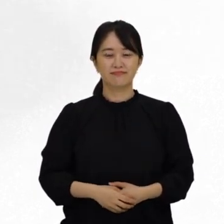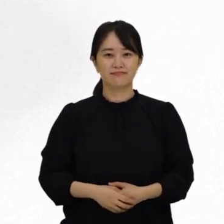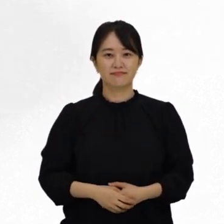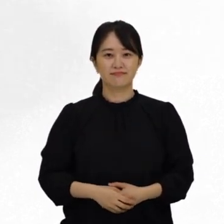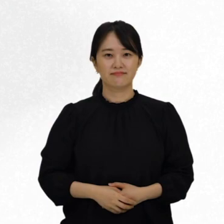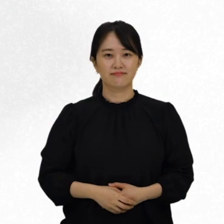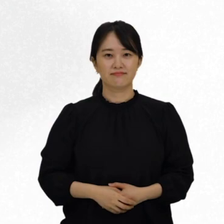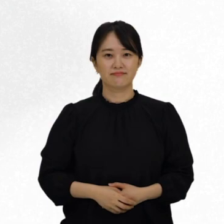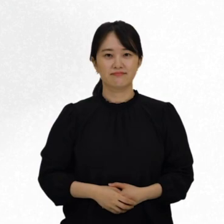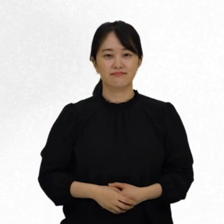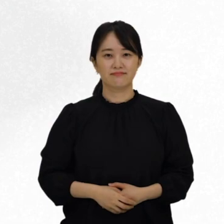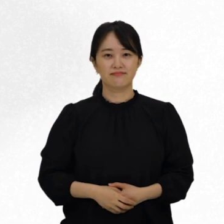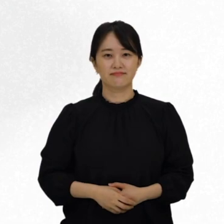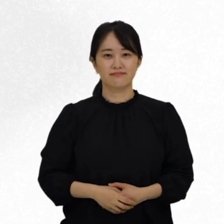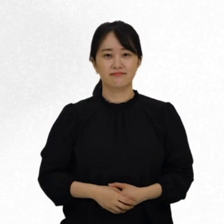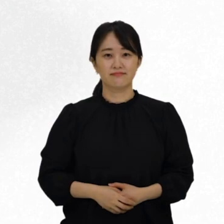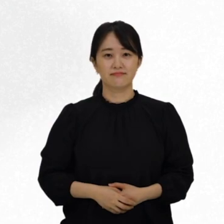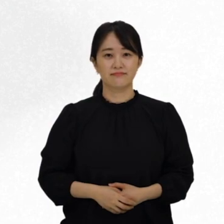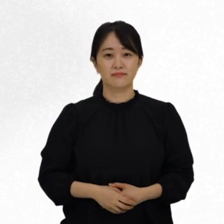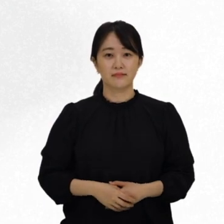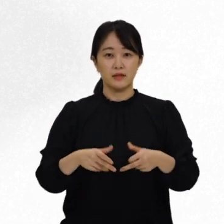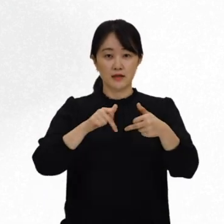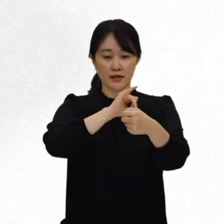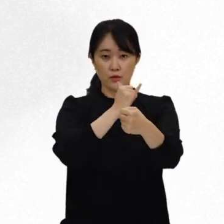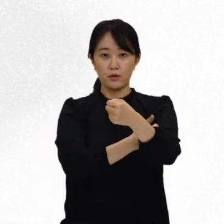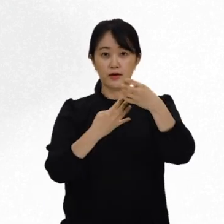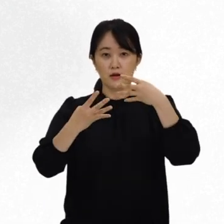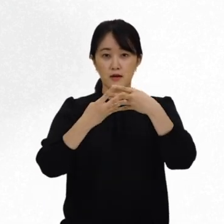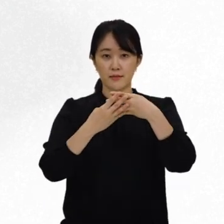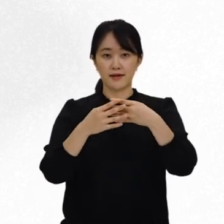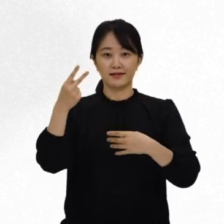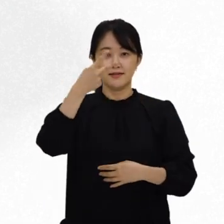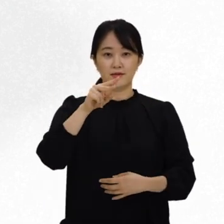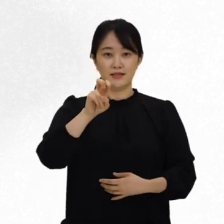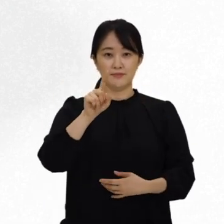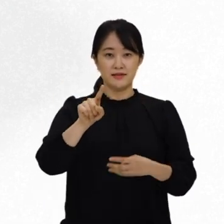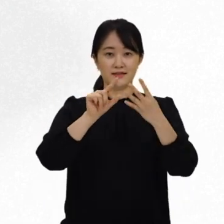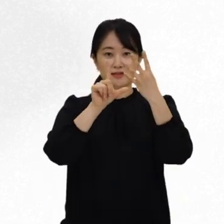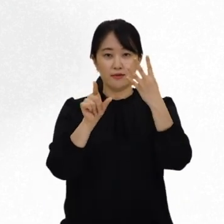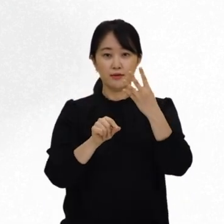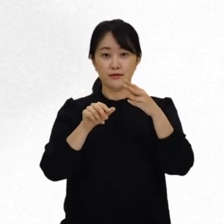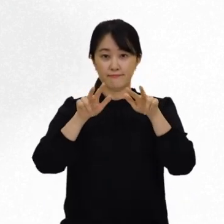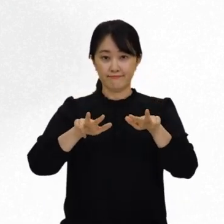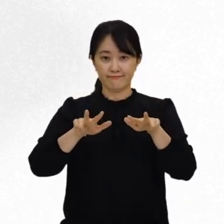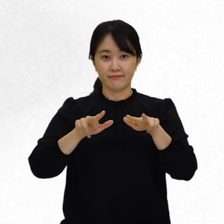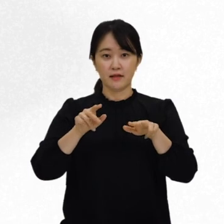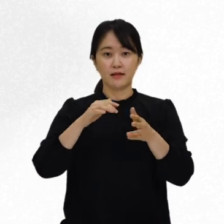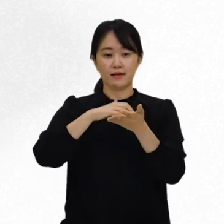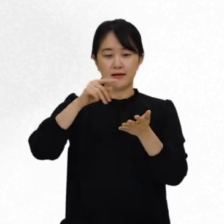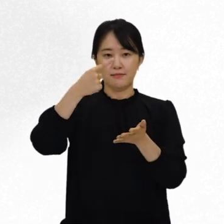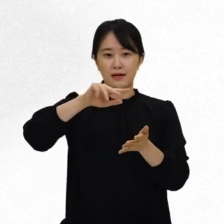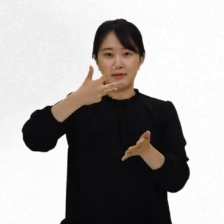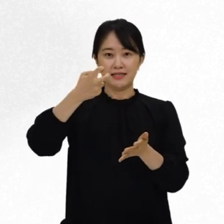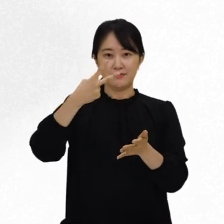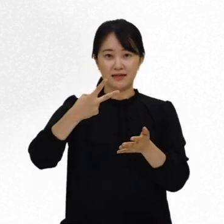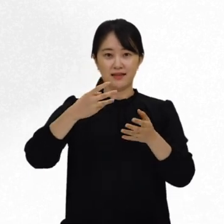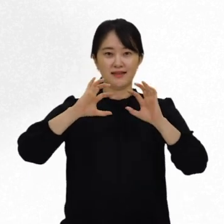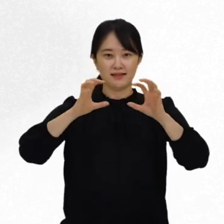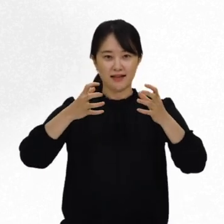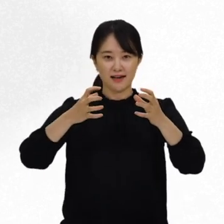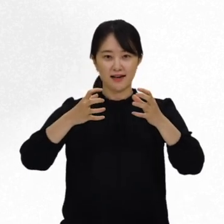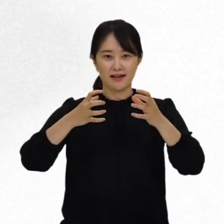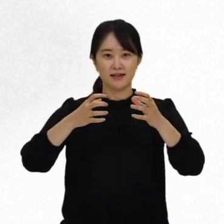유엔 장애인권리협약은 2021년 4월 현재 182개국이 비준하였고